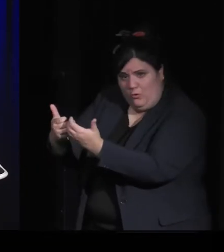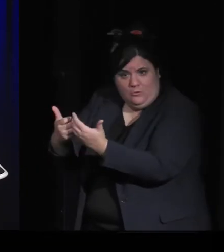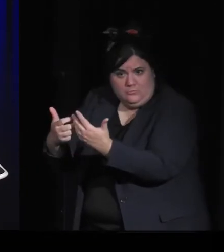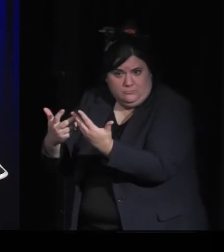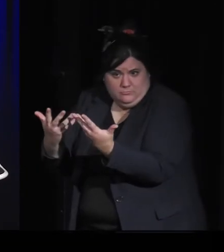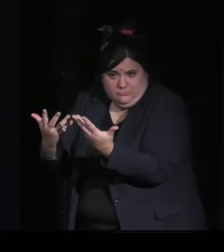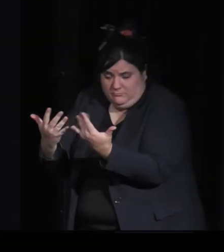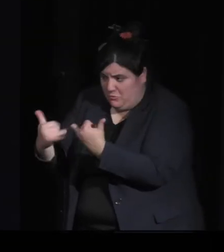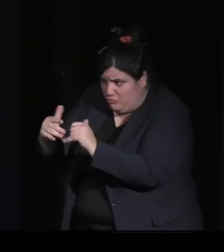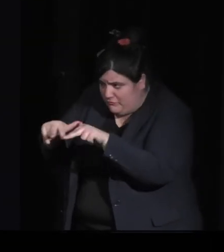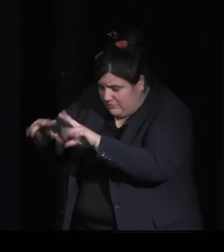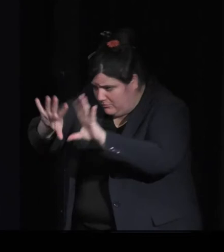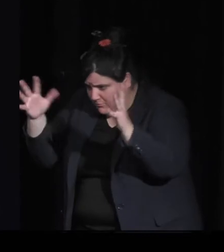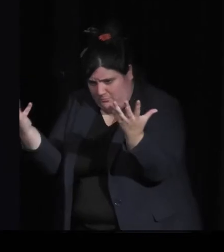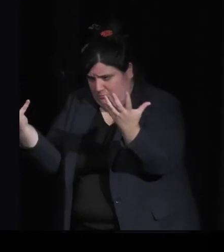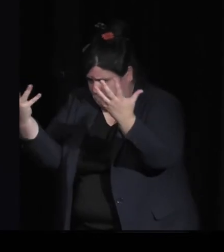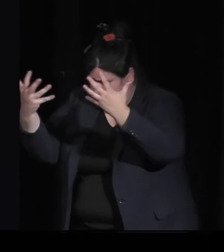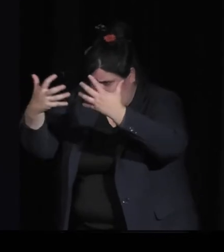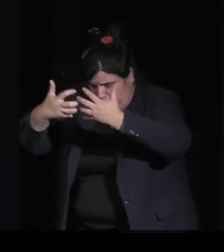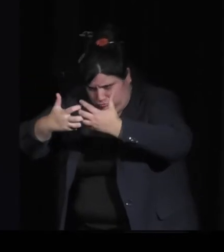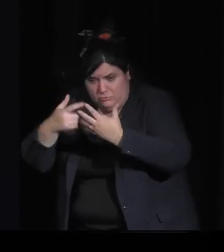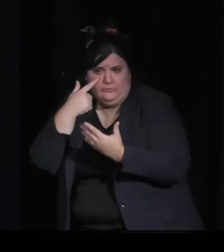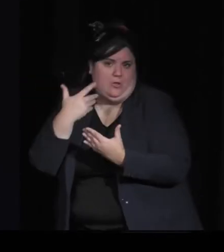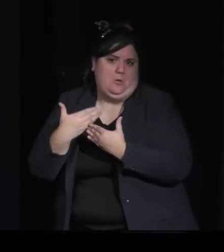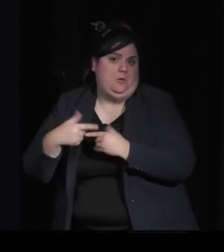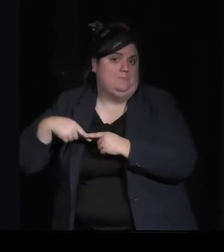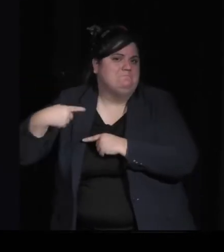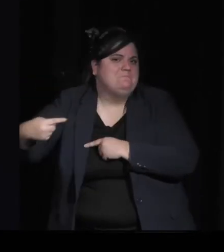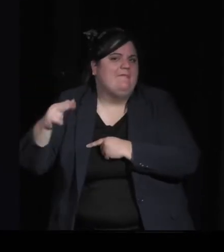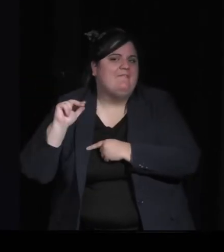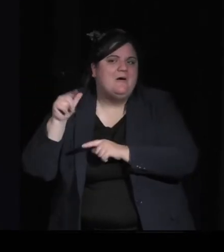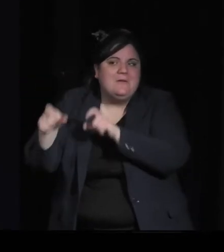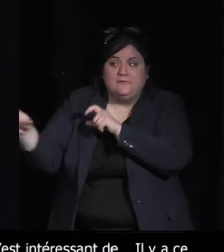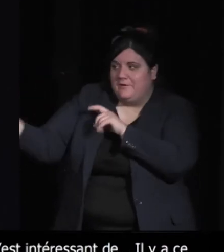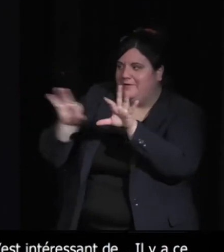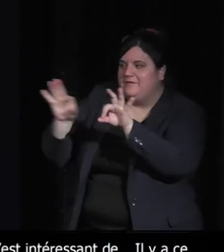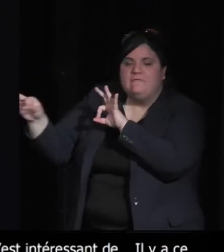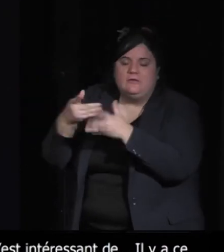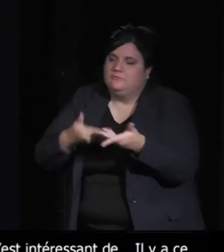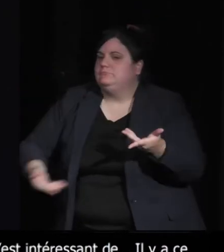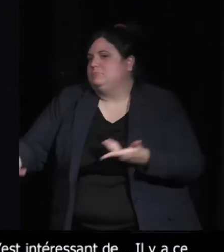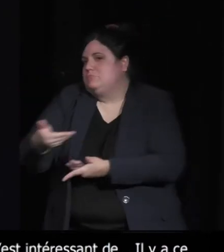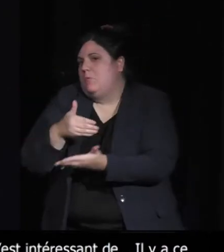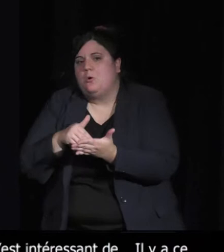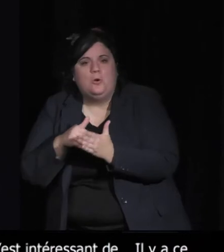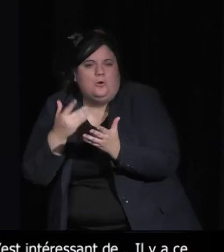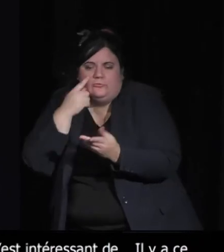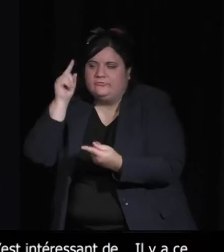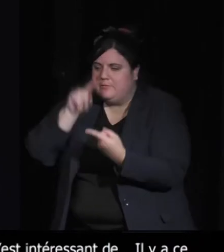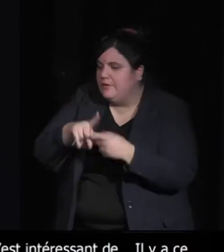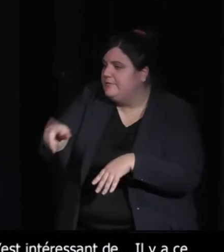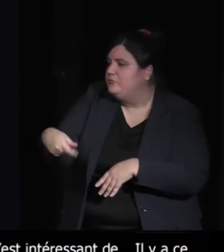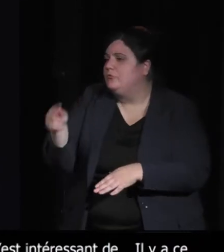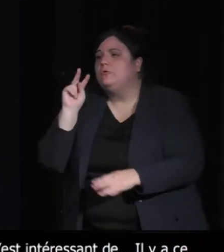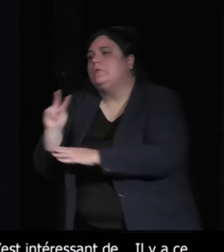que c'est des thèmes qui vont aussi émerger dans les tables rondes suivantes sur cette nature un peu contemplative, sur cette